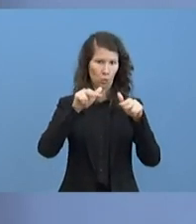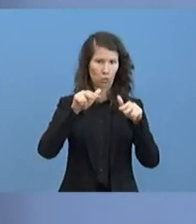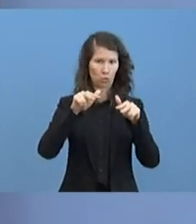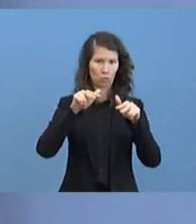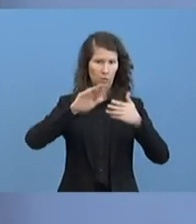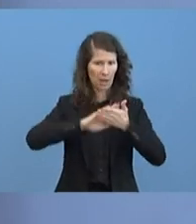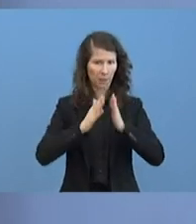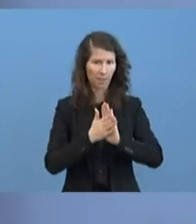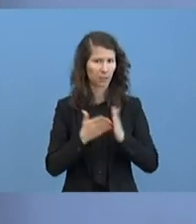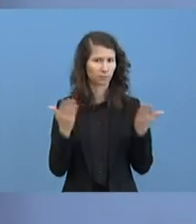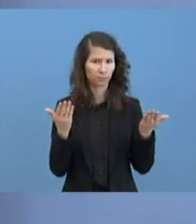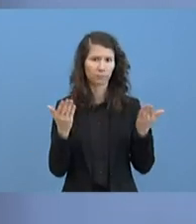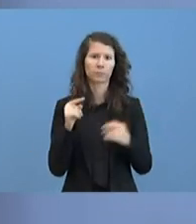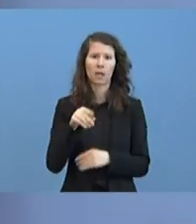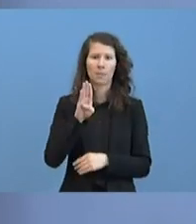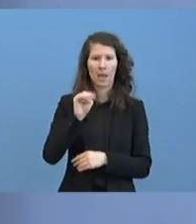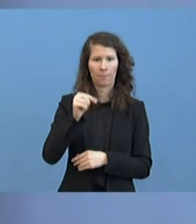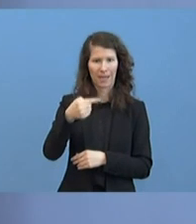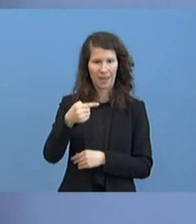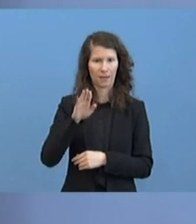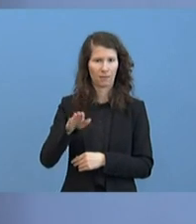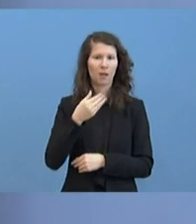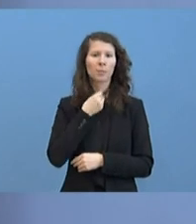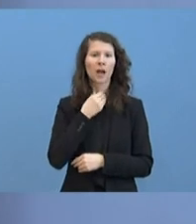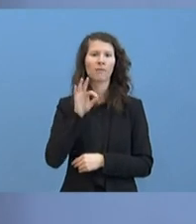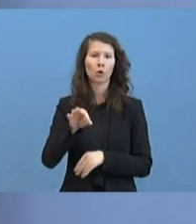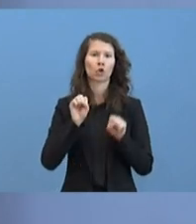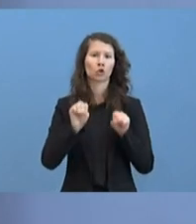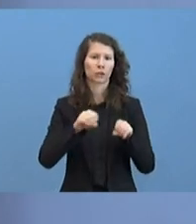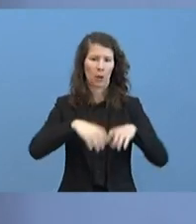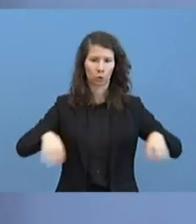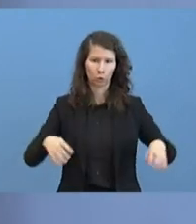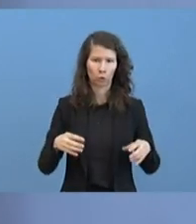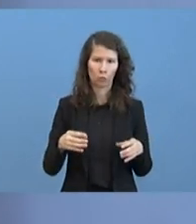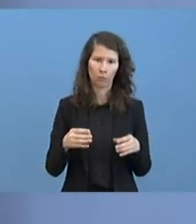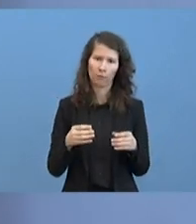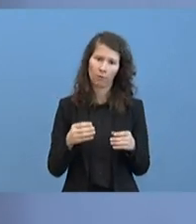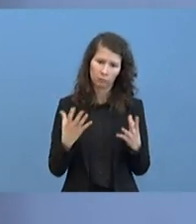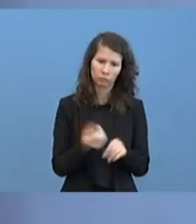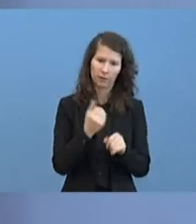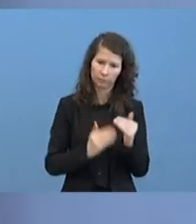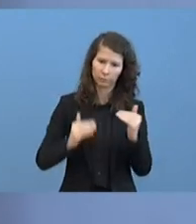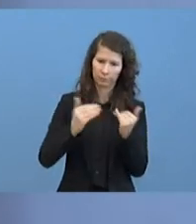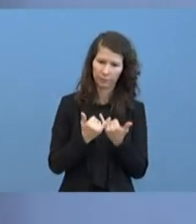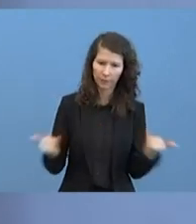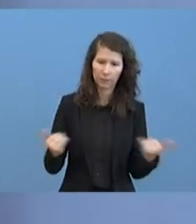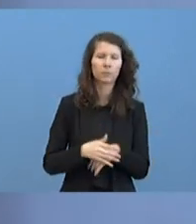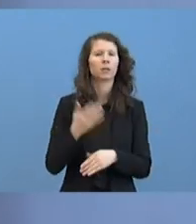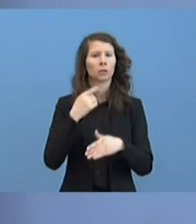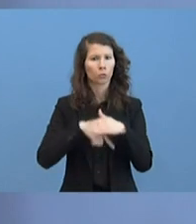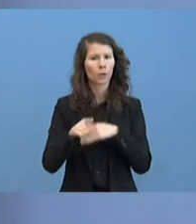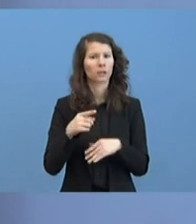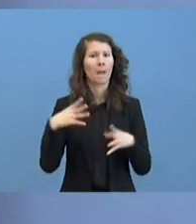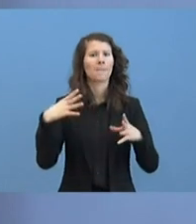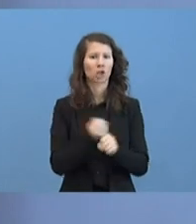wir den Bedarf des BMG an Schutzausrüstung decken wollen, nämlich über die großen Beschaffungsämter der Regierung. Das Größte ist das Beschaffungsamt